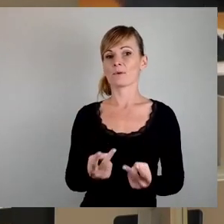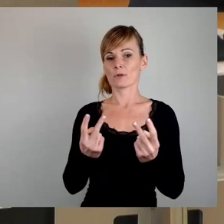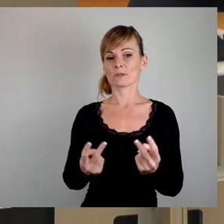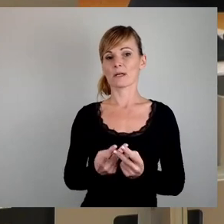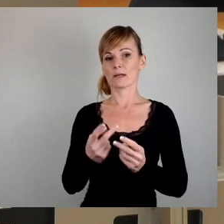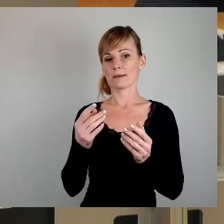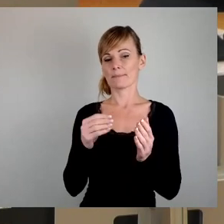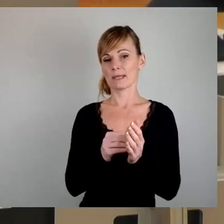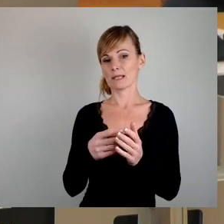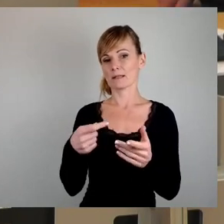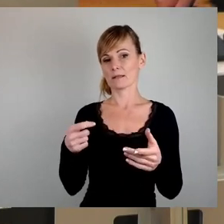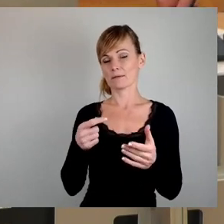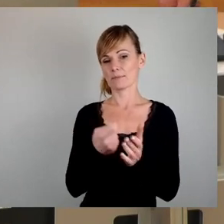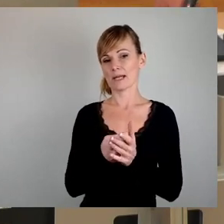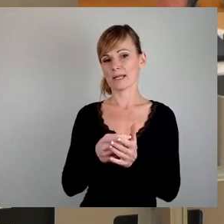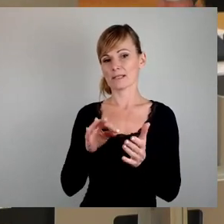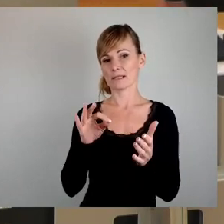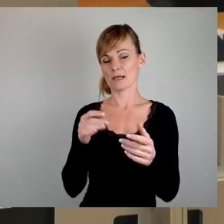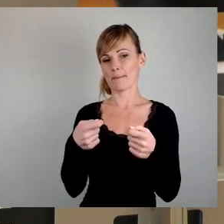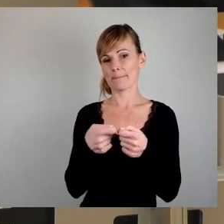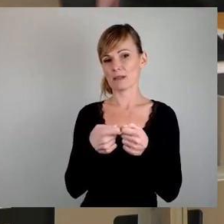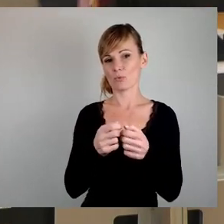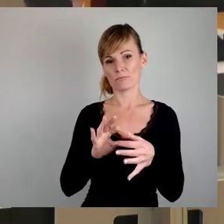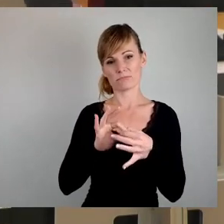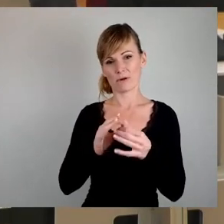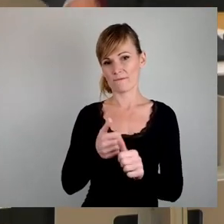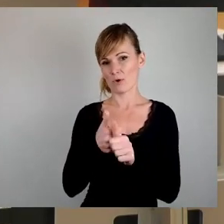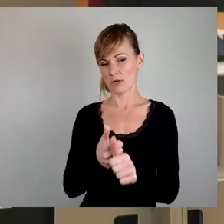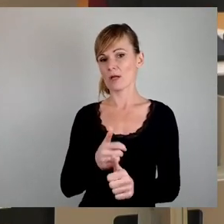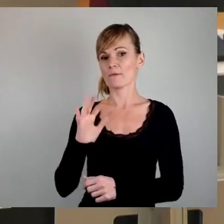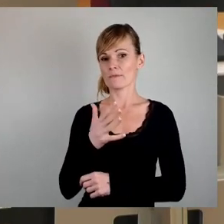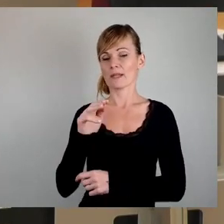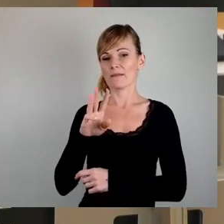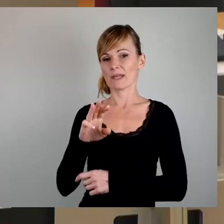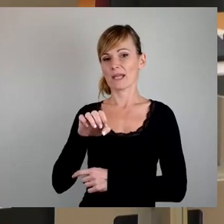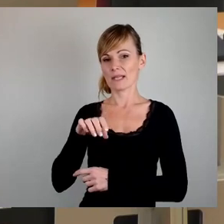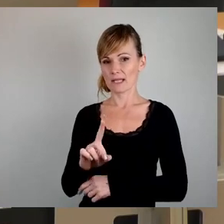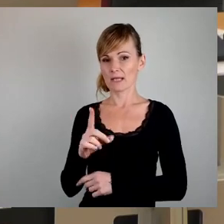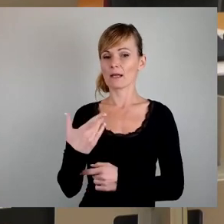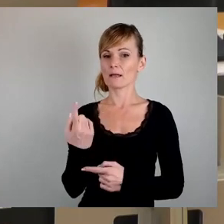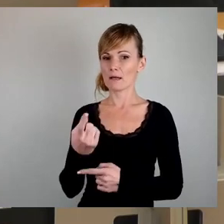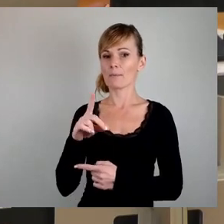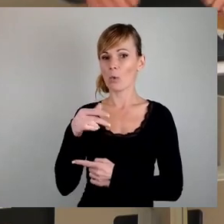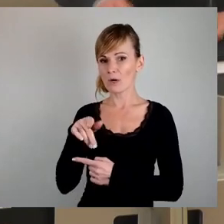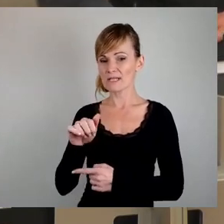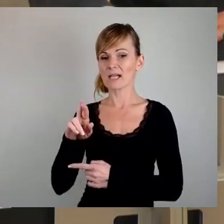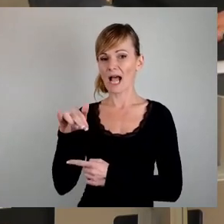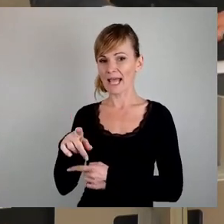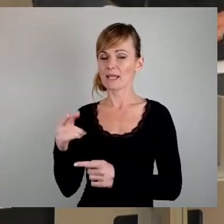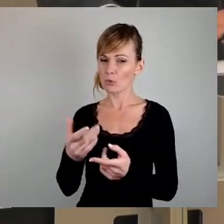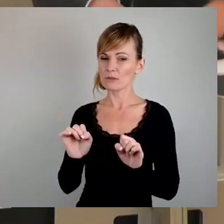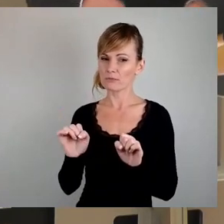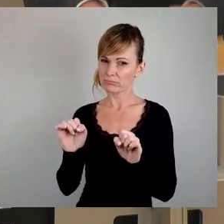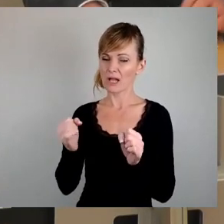unterliegen. Fünftens, die WED wird Akteur im Prolis-Reich und kann damit aktiv einen